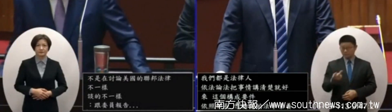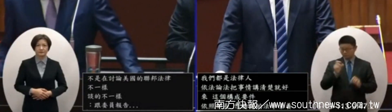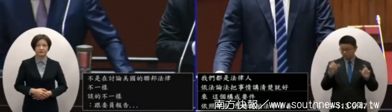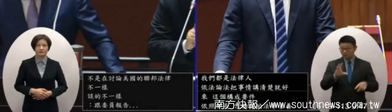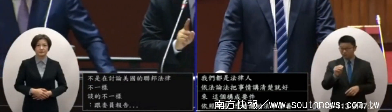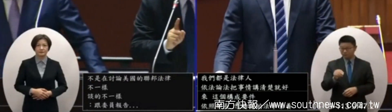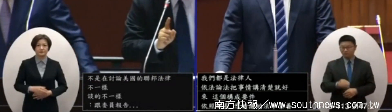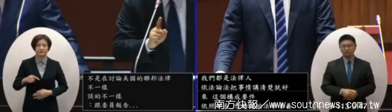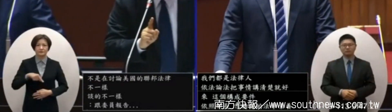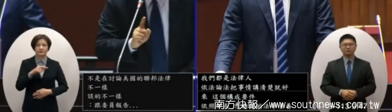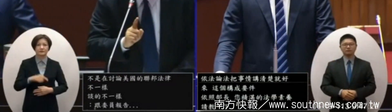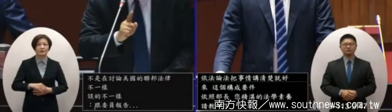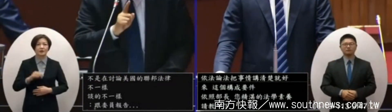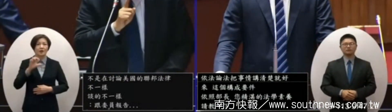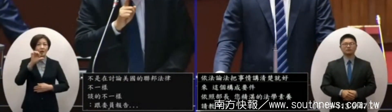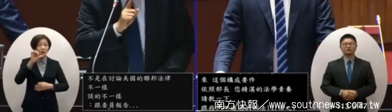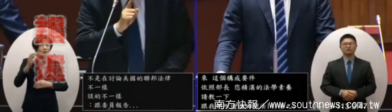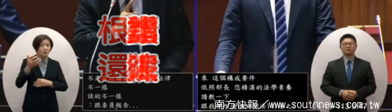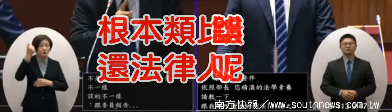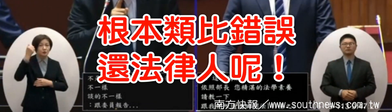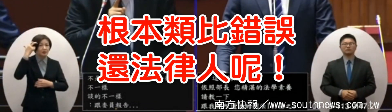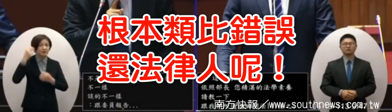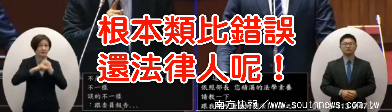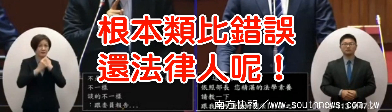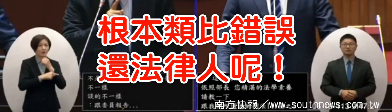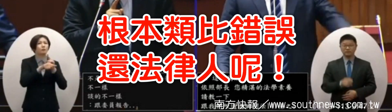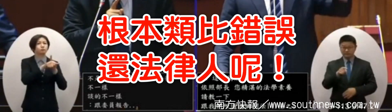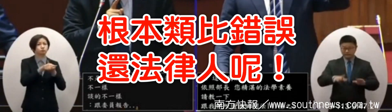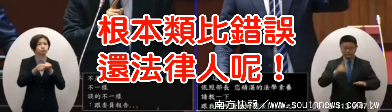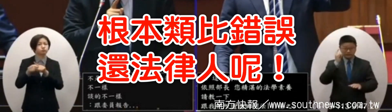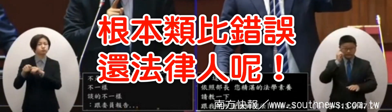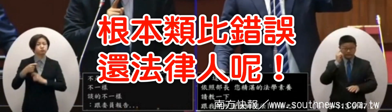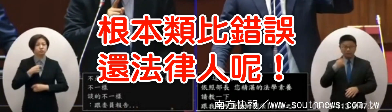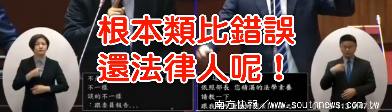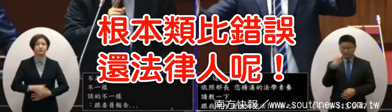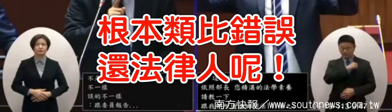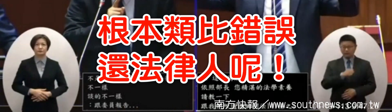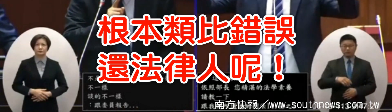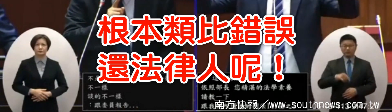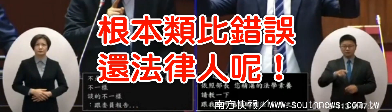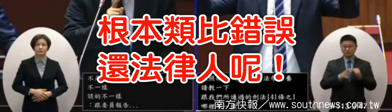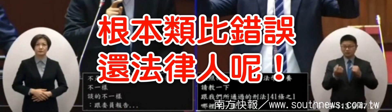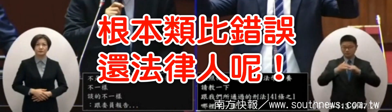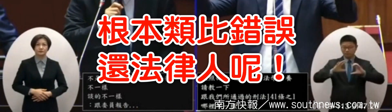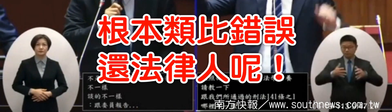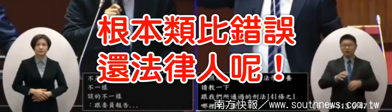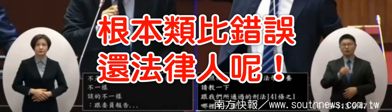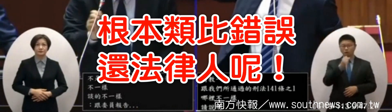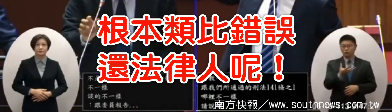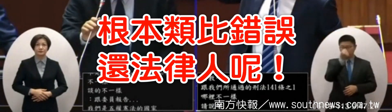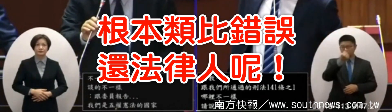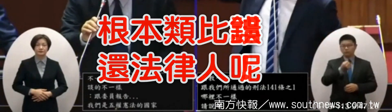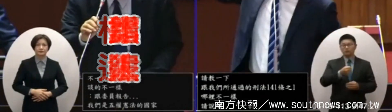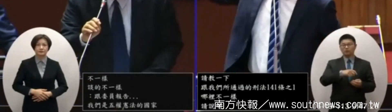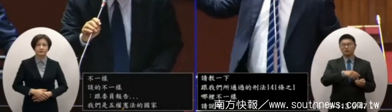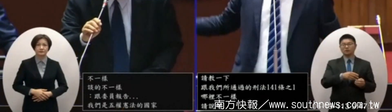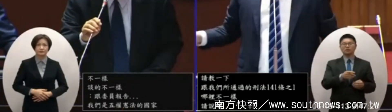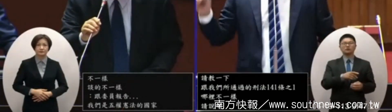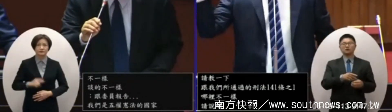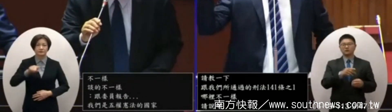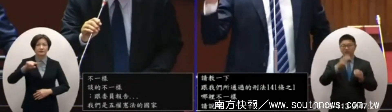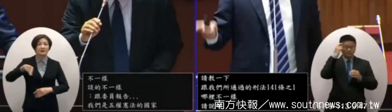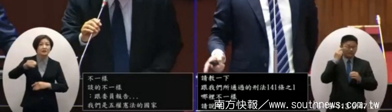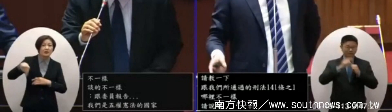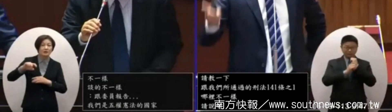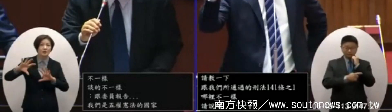我們是五權憲法的國家所以你的意思是我國是五權憲法他們是三權分立所以他們那個國